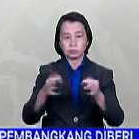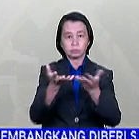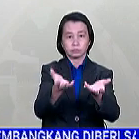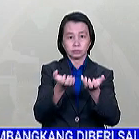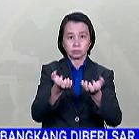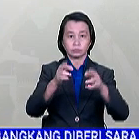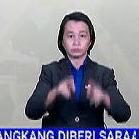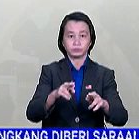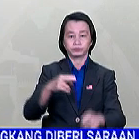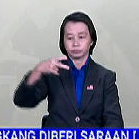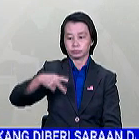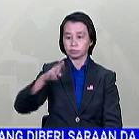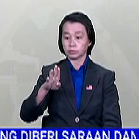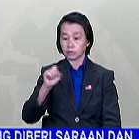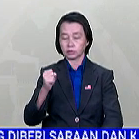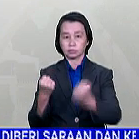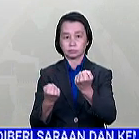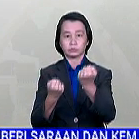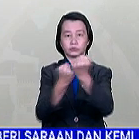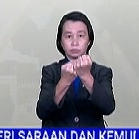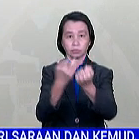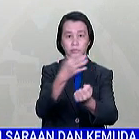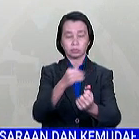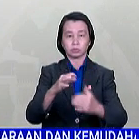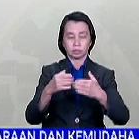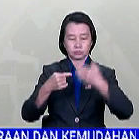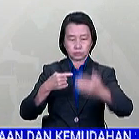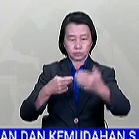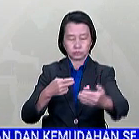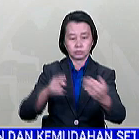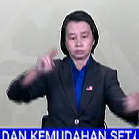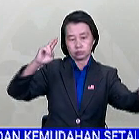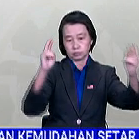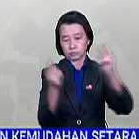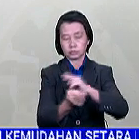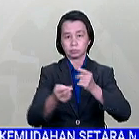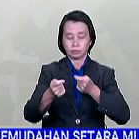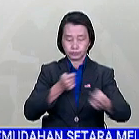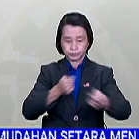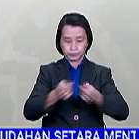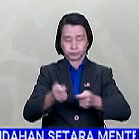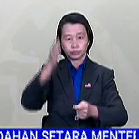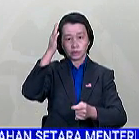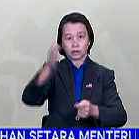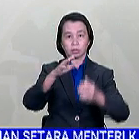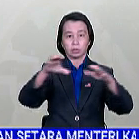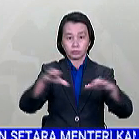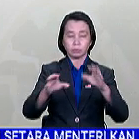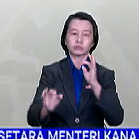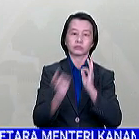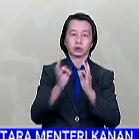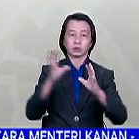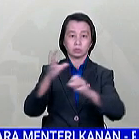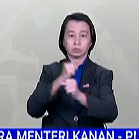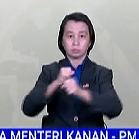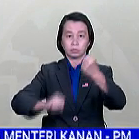rakyat. PBS turut menyokong cadangan dan langkah-langkah reformasi dalam pentadbiran yang akan dibuat sekiranya